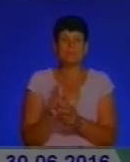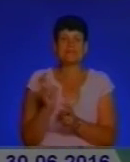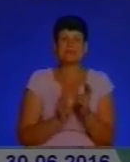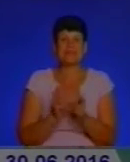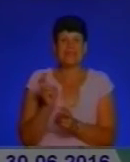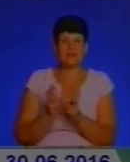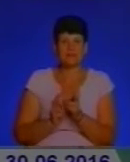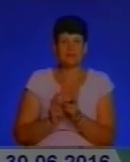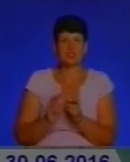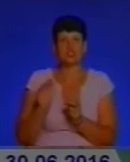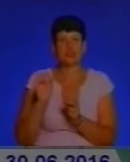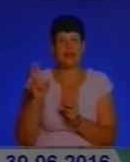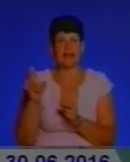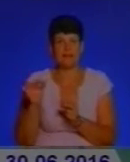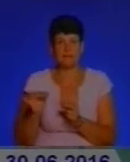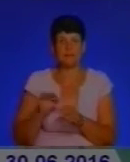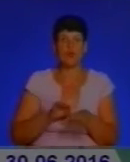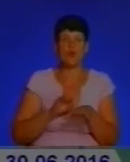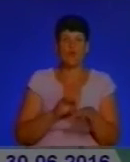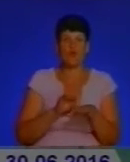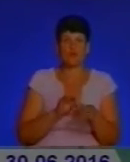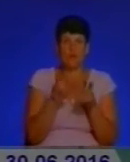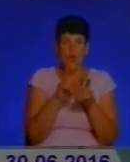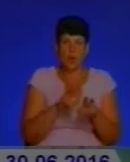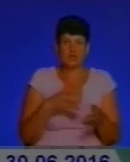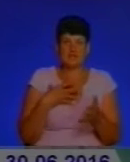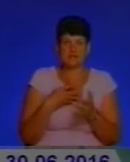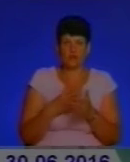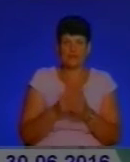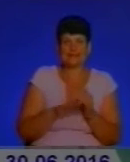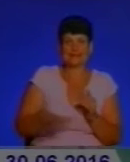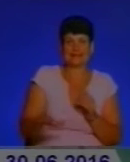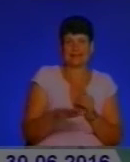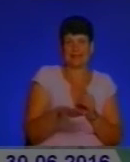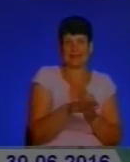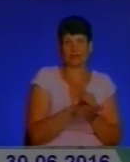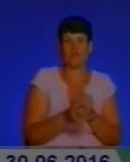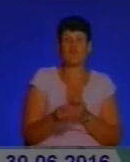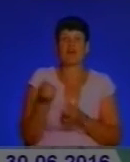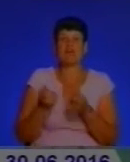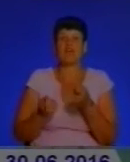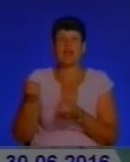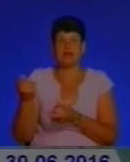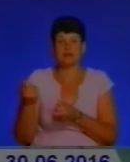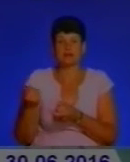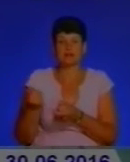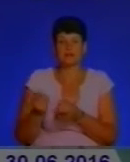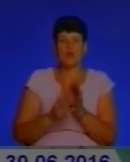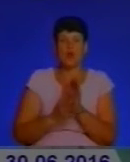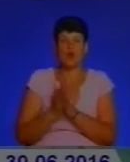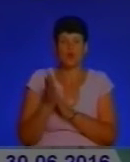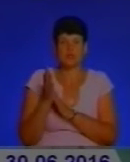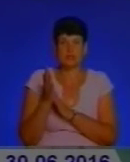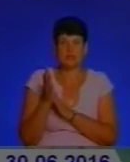міста, тобто жеки, проводити огляди своїх закріплених територій, виявляти рослини виду